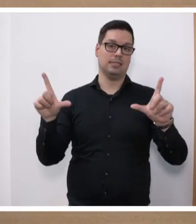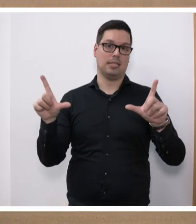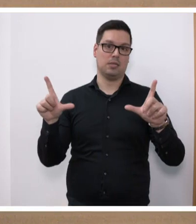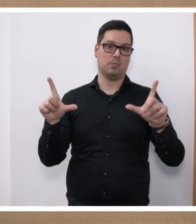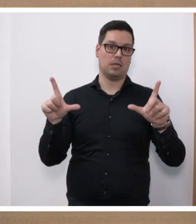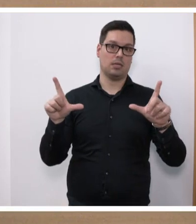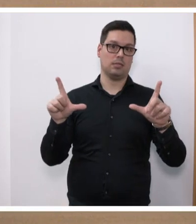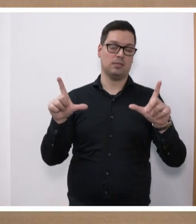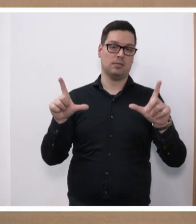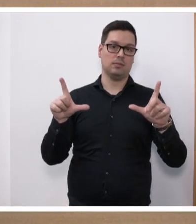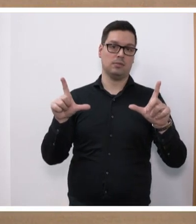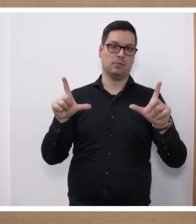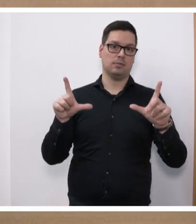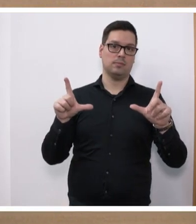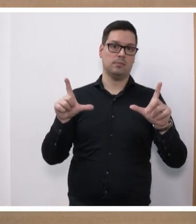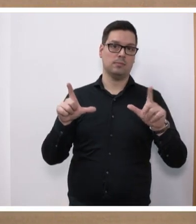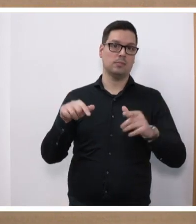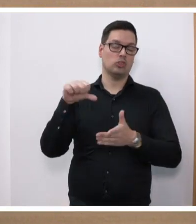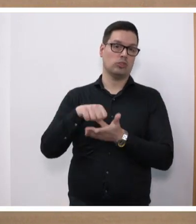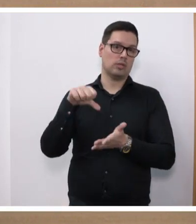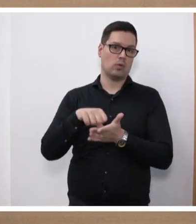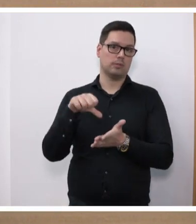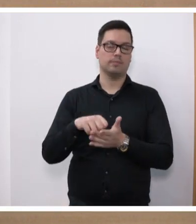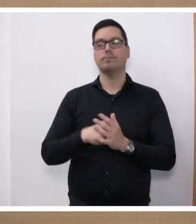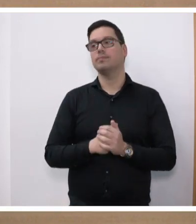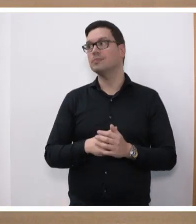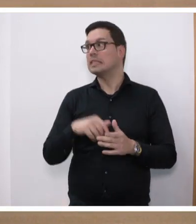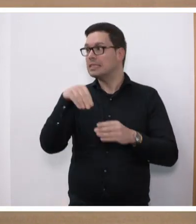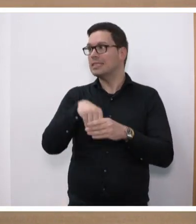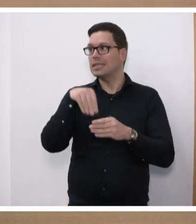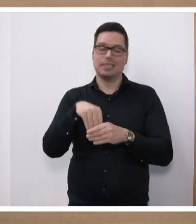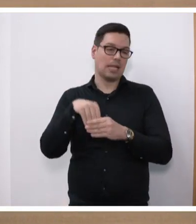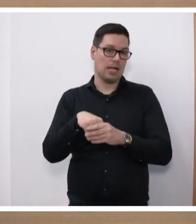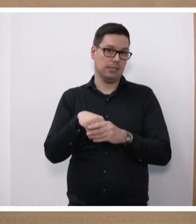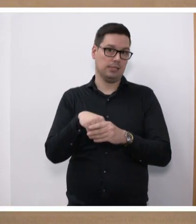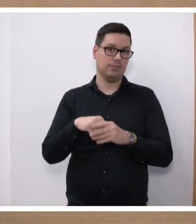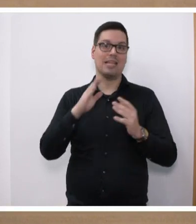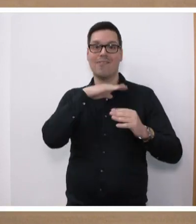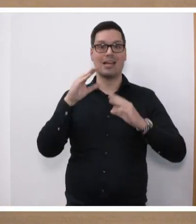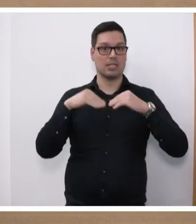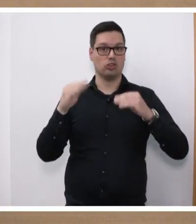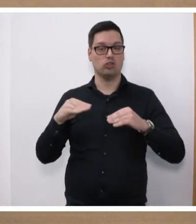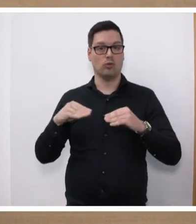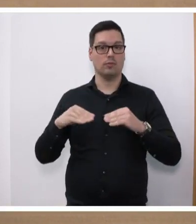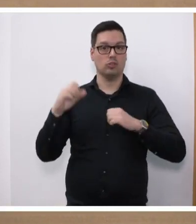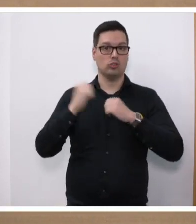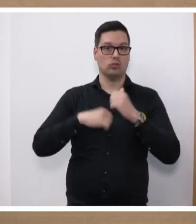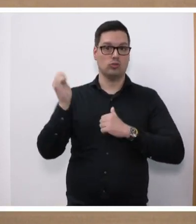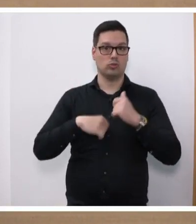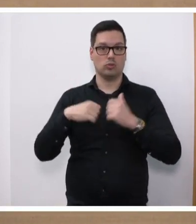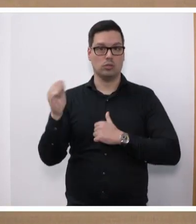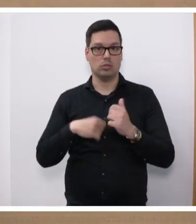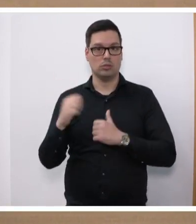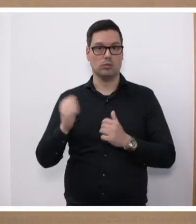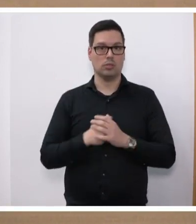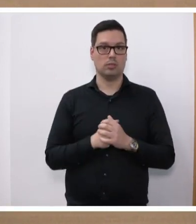Ende dann auf die Zukunftsfähigkeit dieses Standortes einzahlt. Darum geht es, wenn wir über Wasserstoffinfrastrukturen reden und deshalb bin ich dankbar